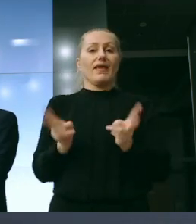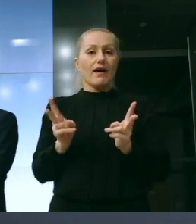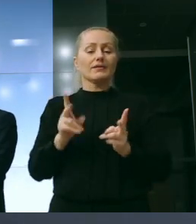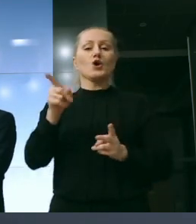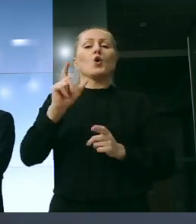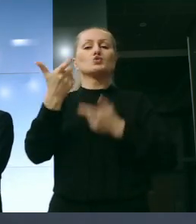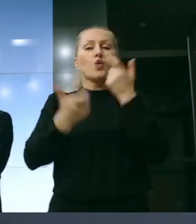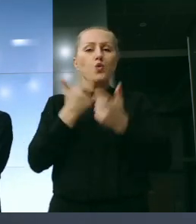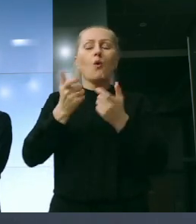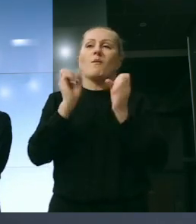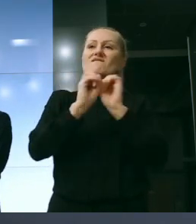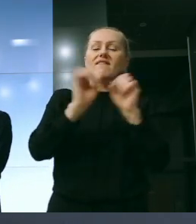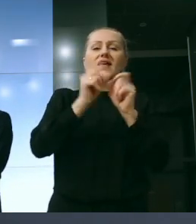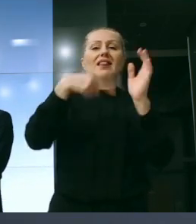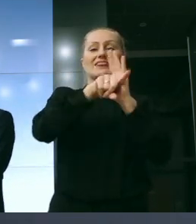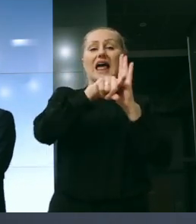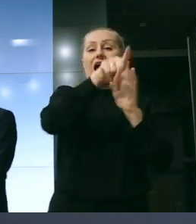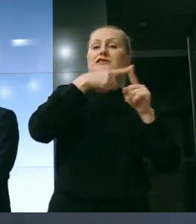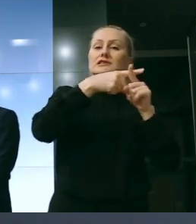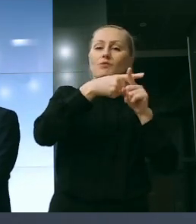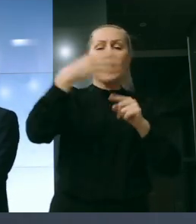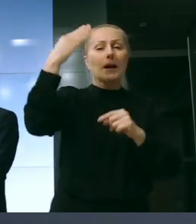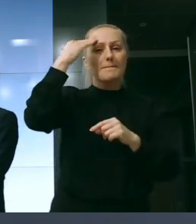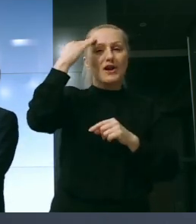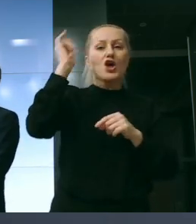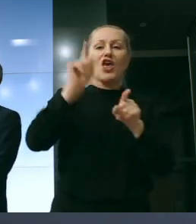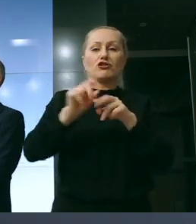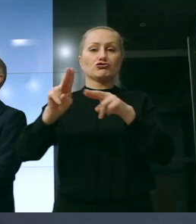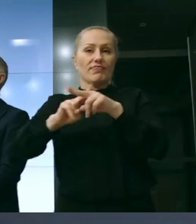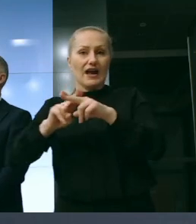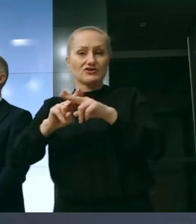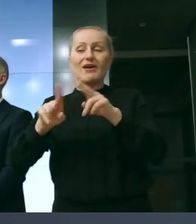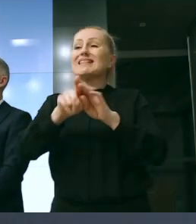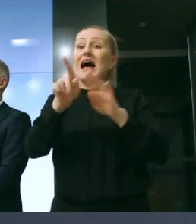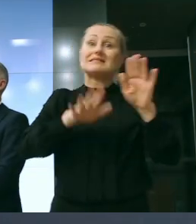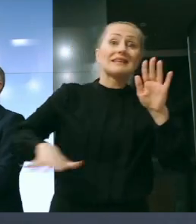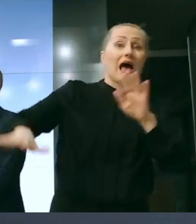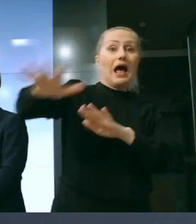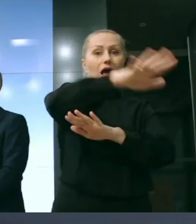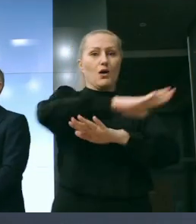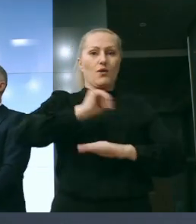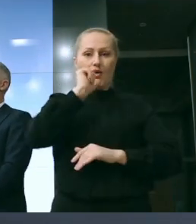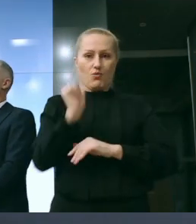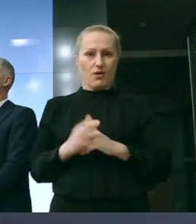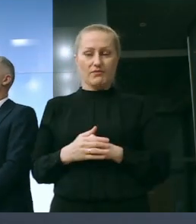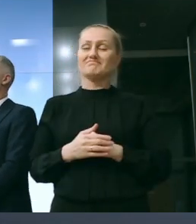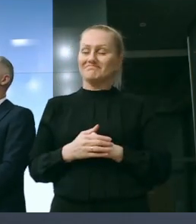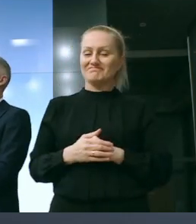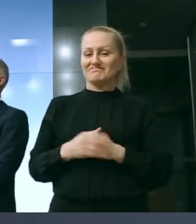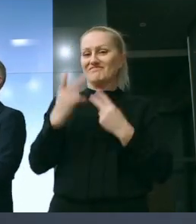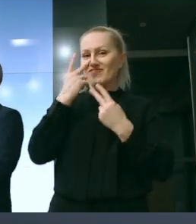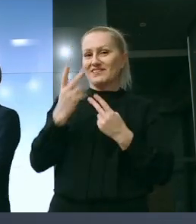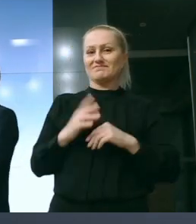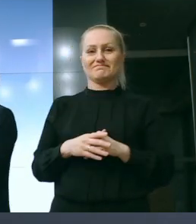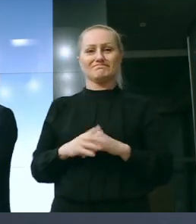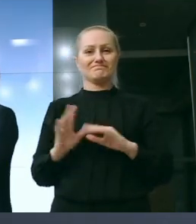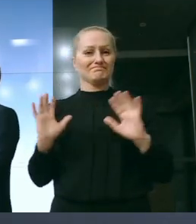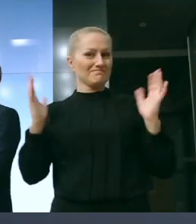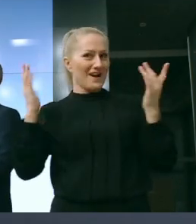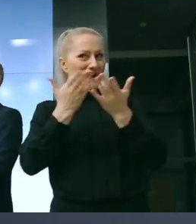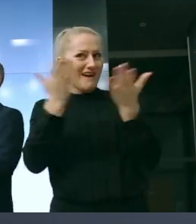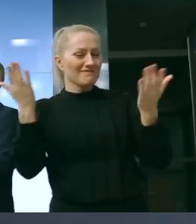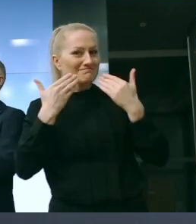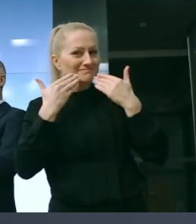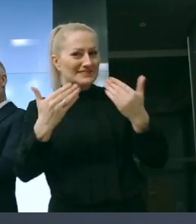wytłumaczany dla spółek i w kontekście takim merytorycznym i narzędziowym dla całej Europy. Myślę, że to pokazuje, bardzo,